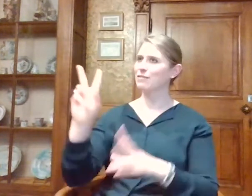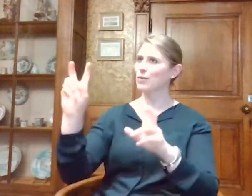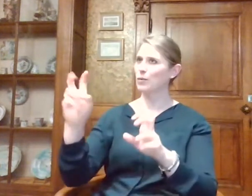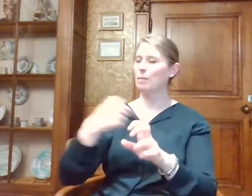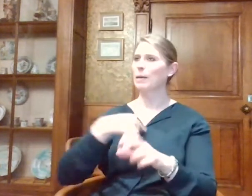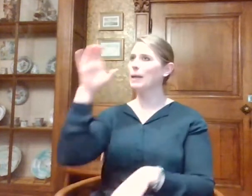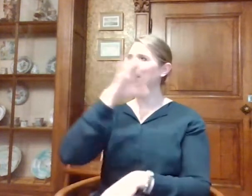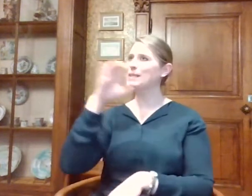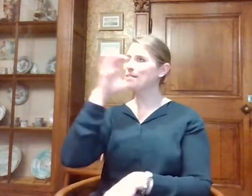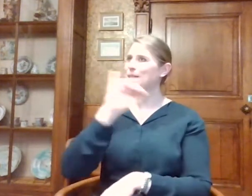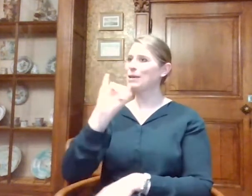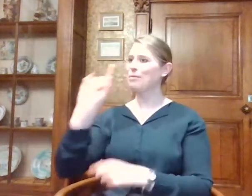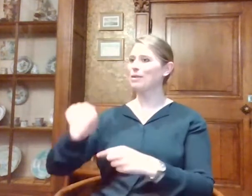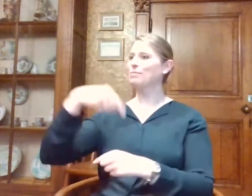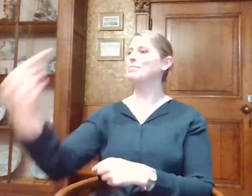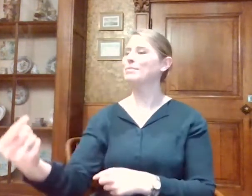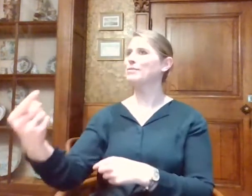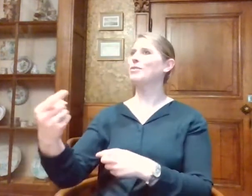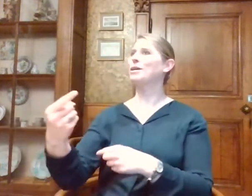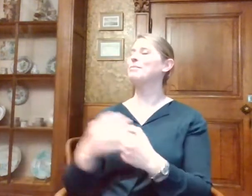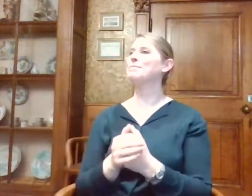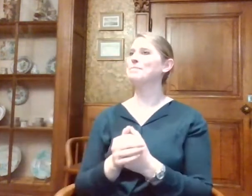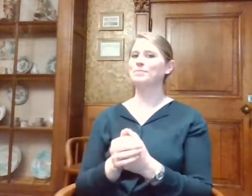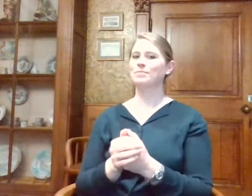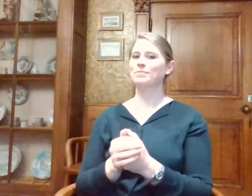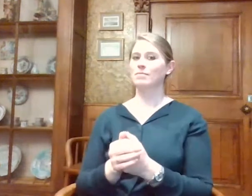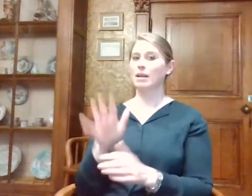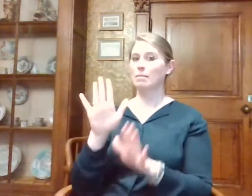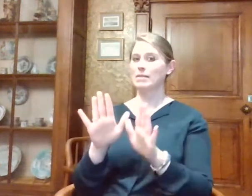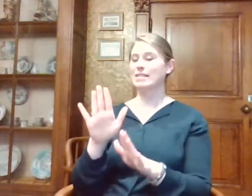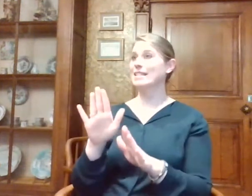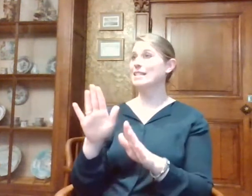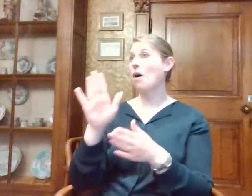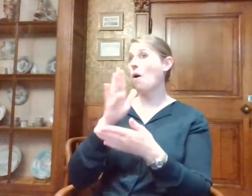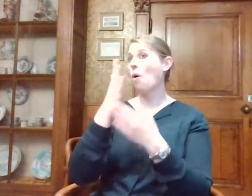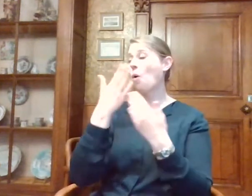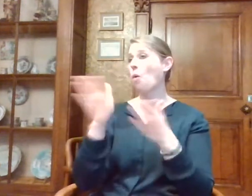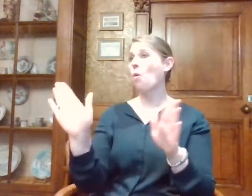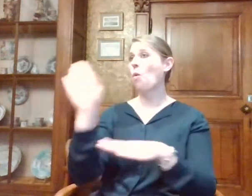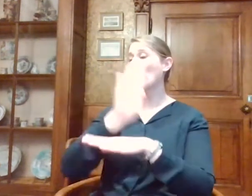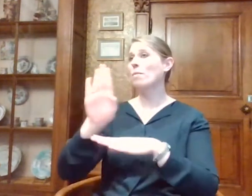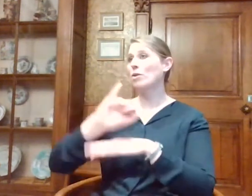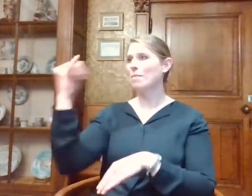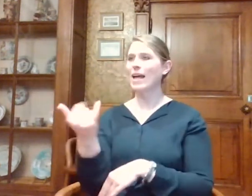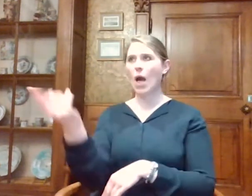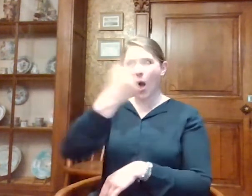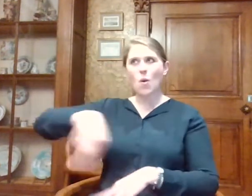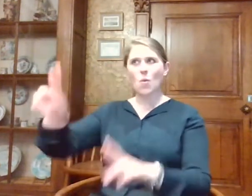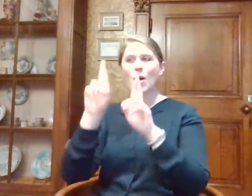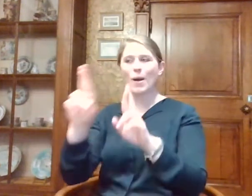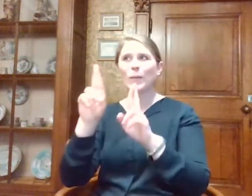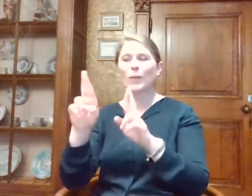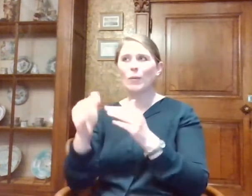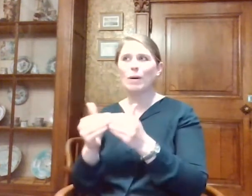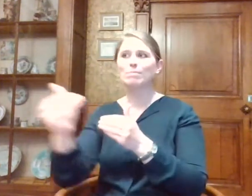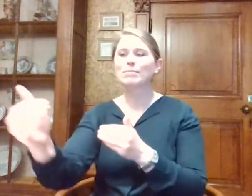benieuwd wat er hier dan effectief zal uitkomen. Eventueel voor Open Monumentendag. Wie weet. Dan hopen wij eigenlijk ook dat er